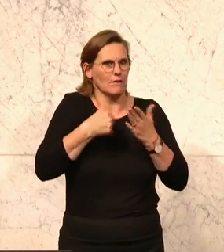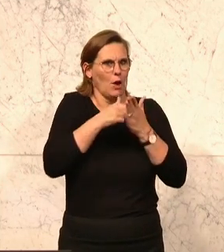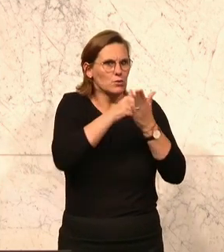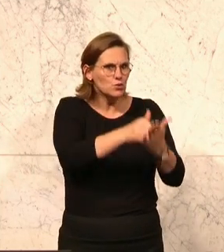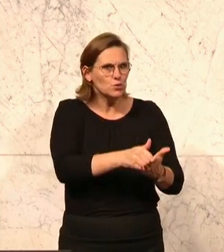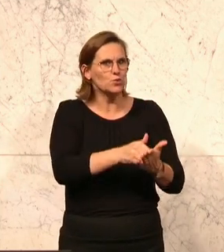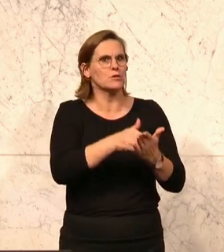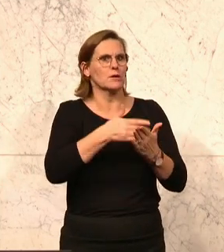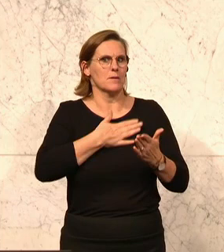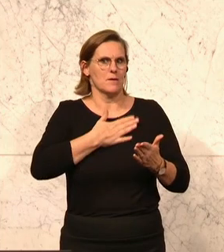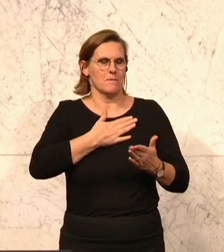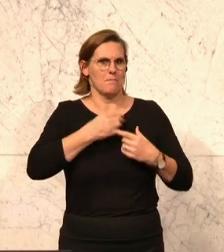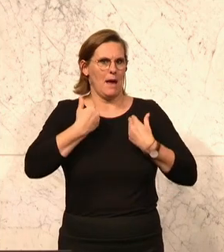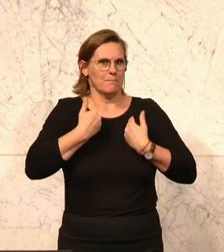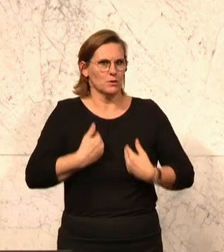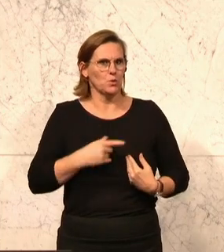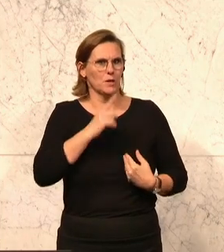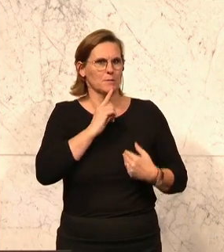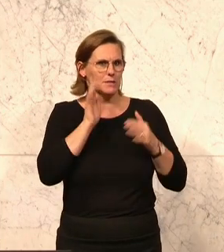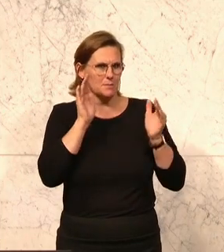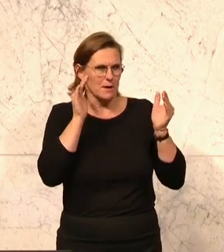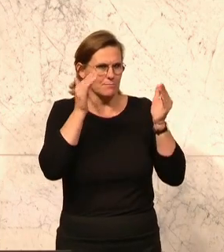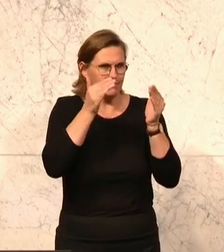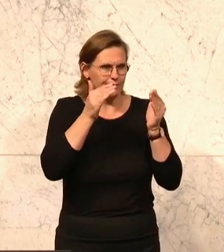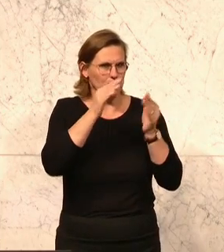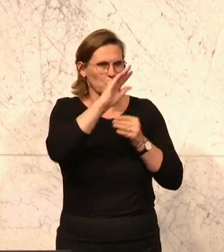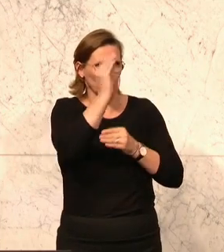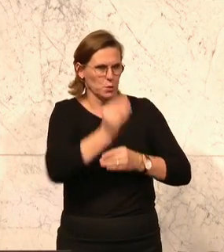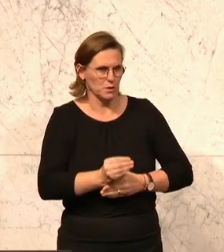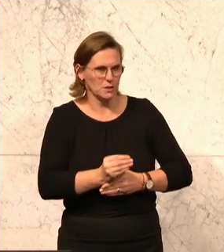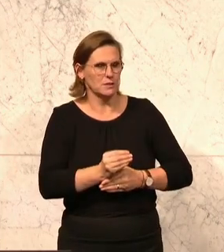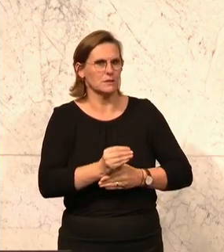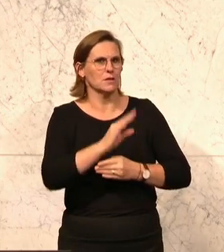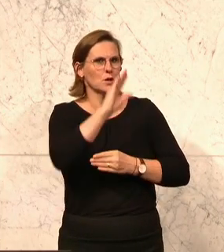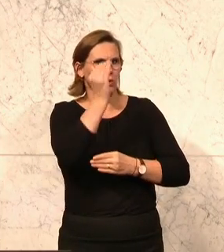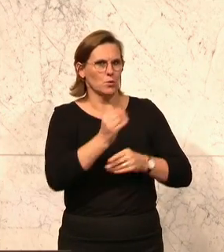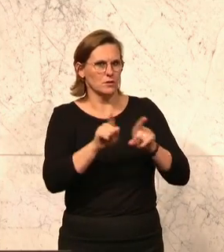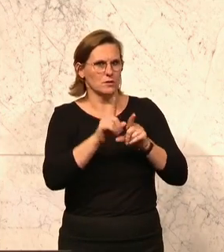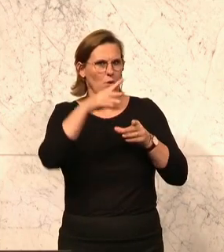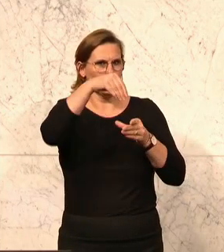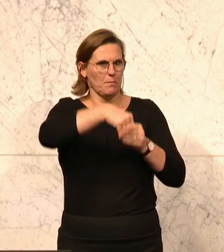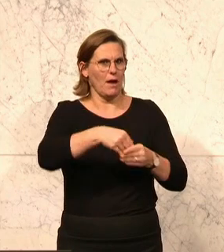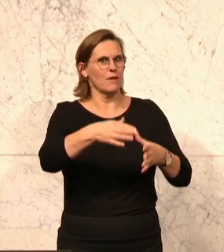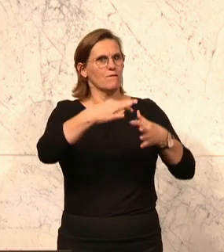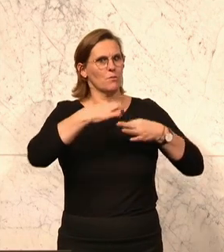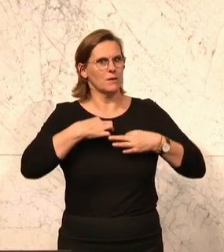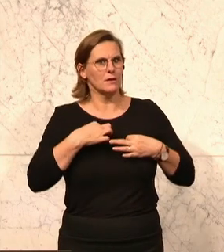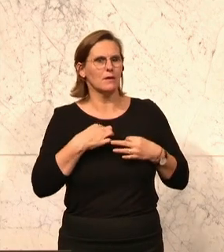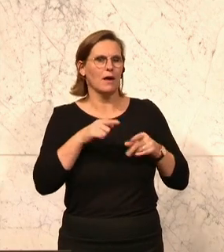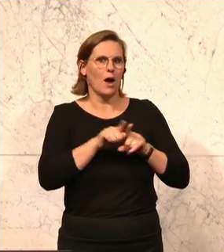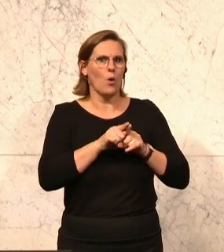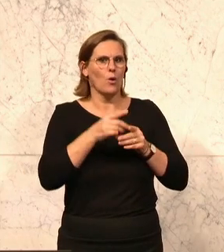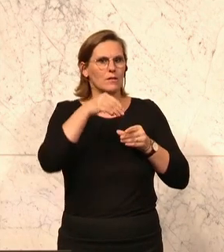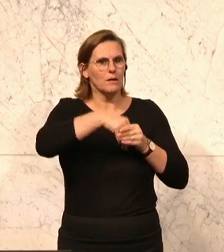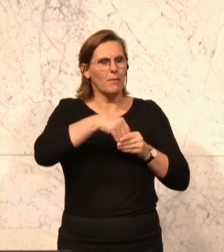Kunstbegriff ist etwas enger gesteckt. Bei mir steckt das Wort Kunst auch der Begriff des Könnens, des